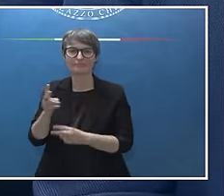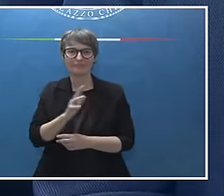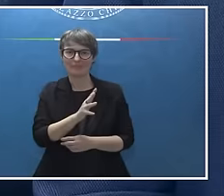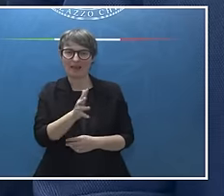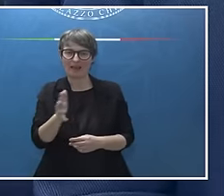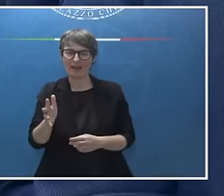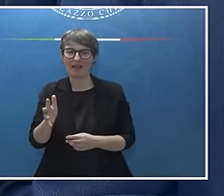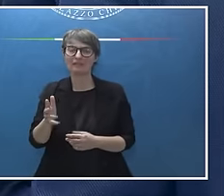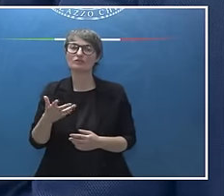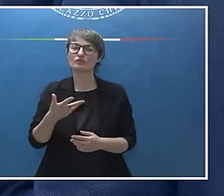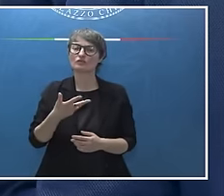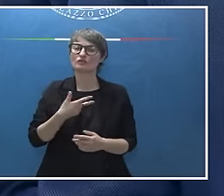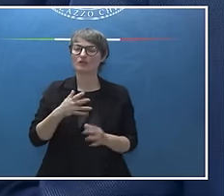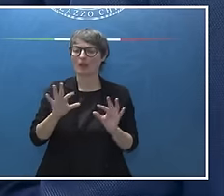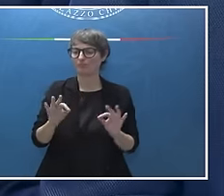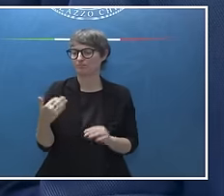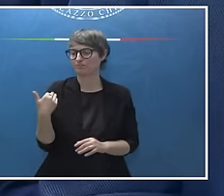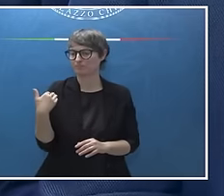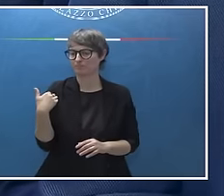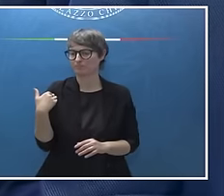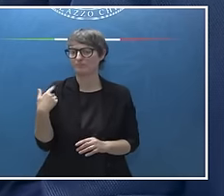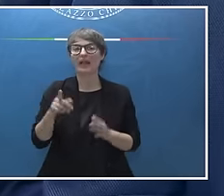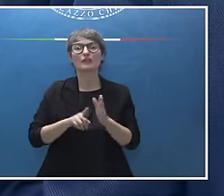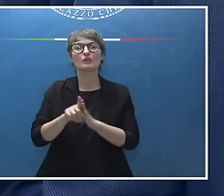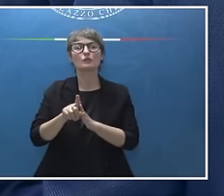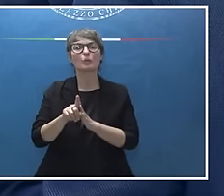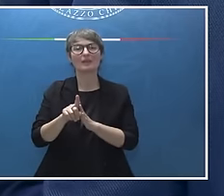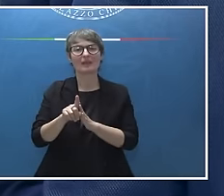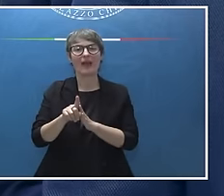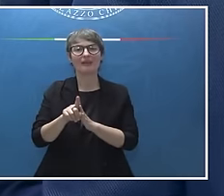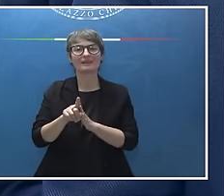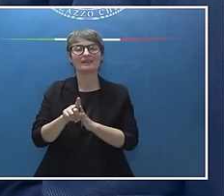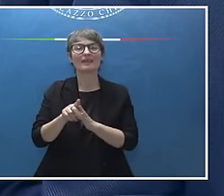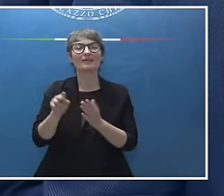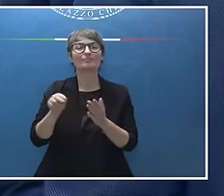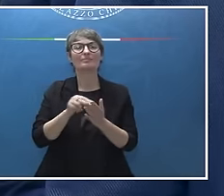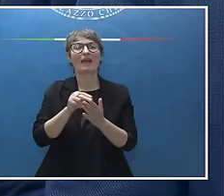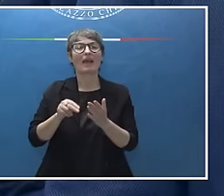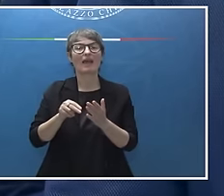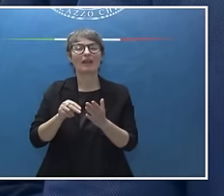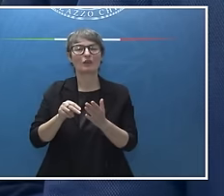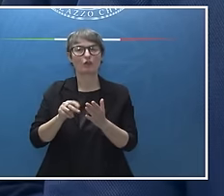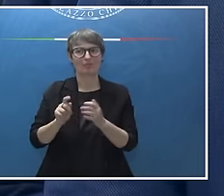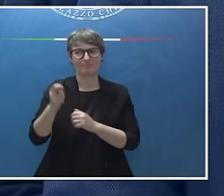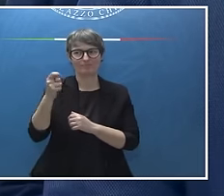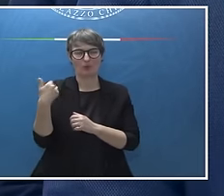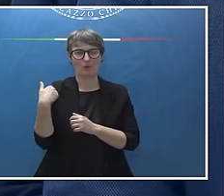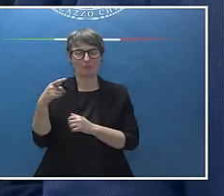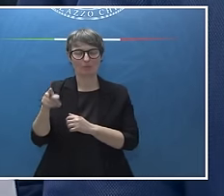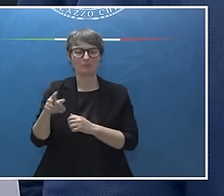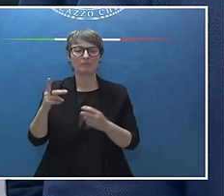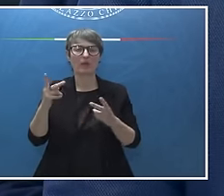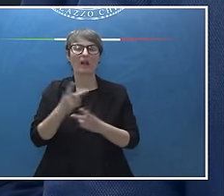le recenti vittorie elettorali, risultati elettorali. Adesso non si parla però nel documento dei diritti della comunità